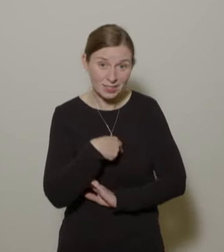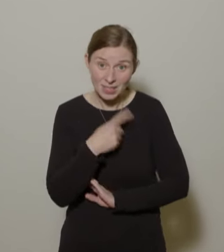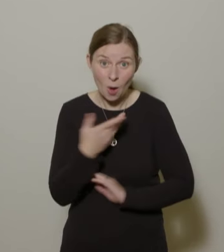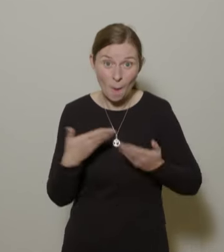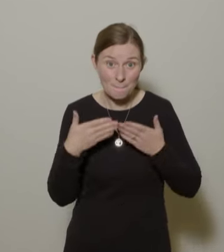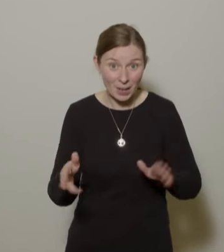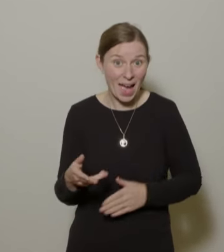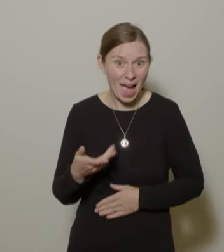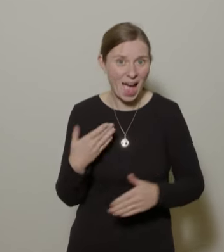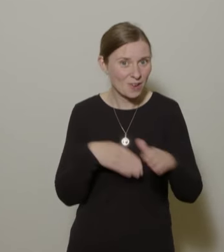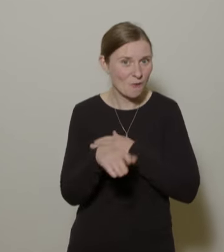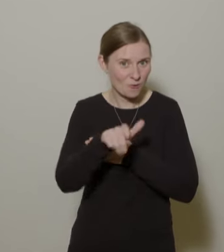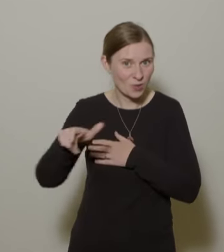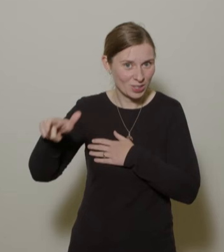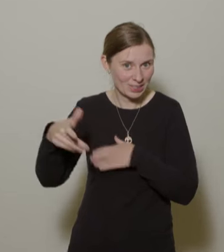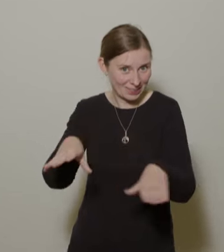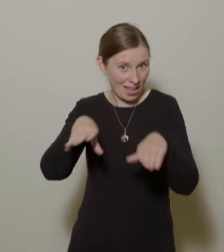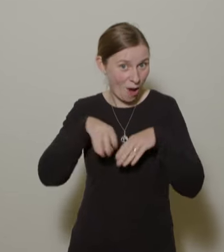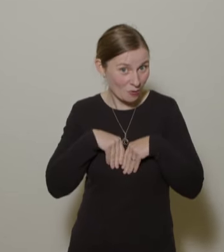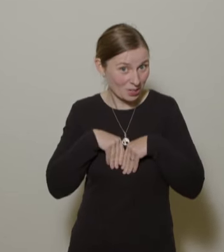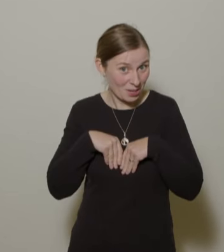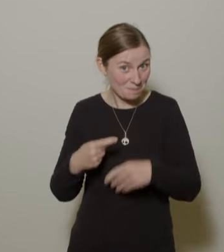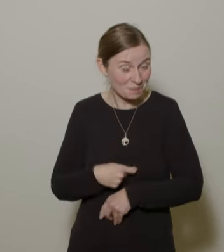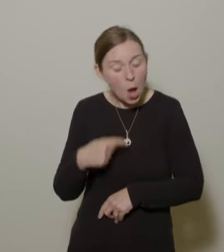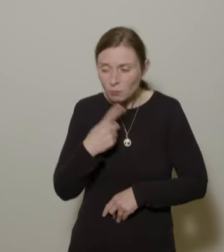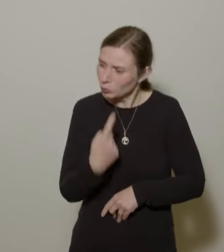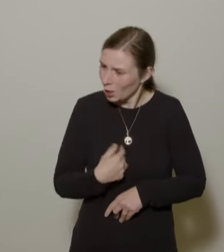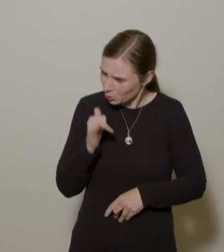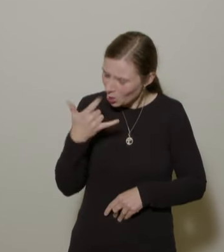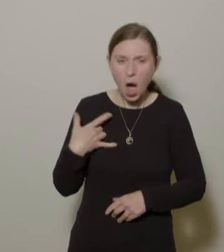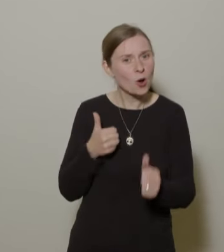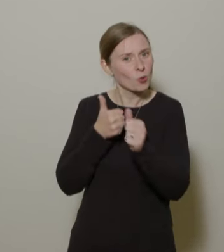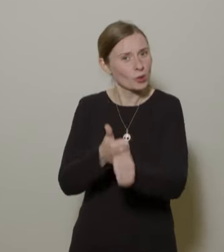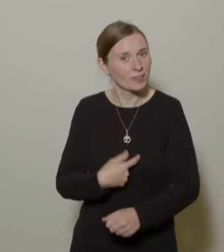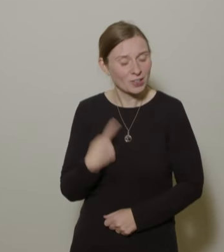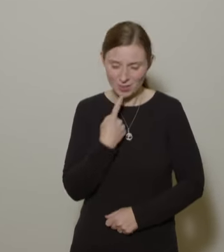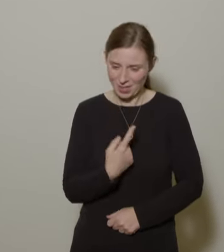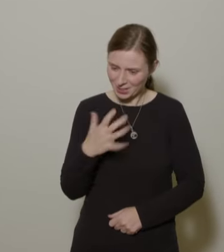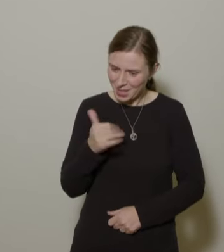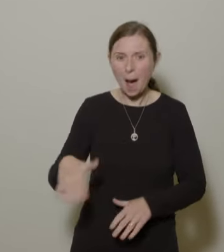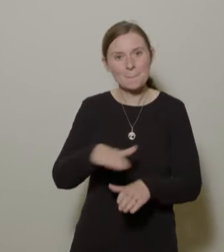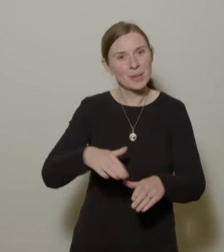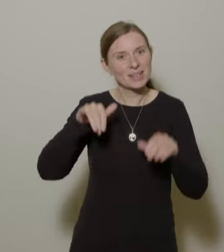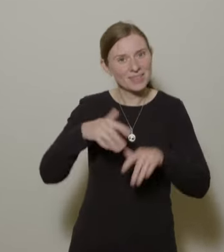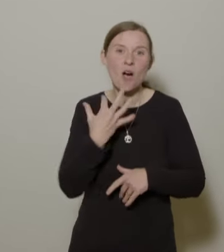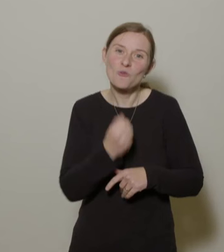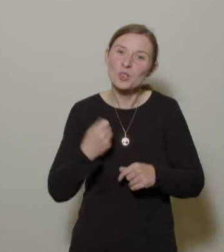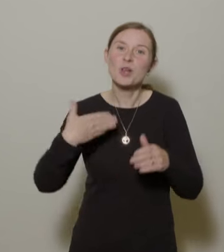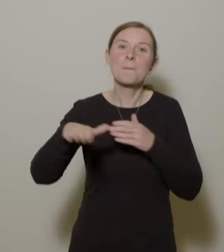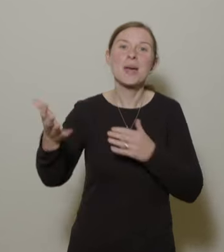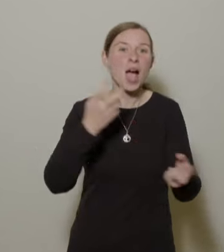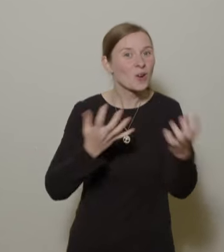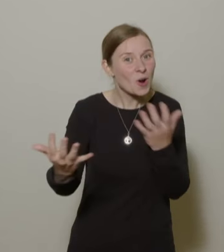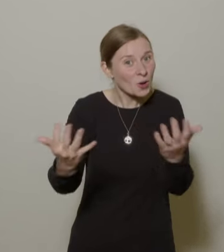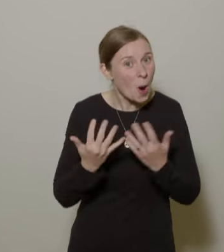Das, muss ich sagen, fände ich ja mal wenigstens konsequent, wenn man sagt, wir haben Platz und wir wollen, immer mehr herkommen. Wenn diejenigen